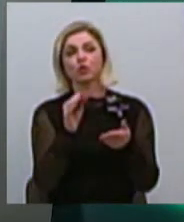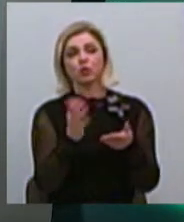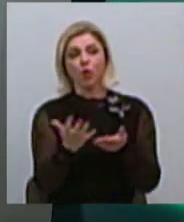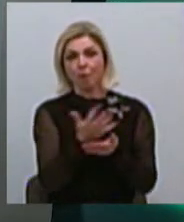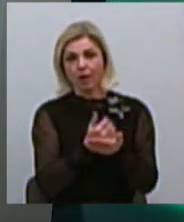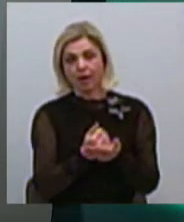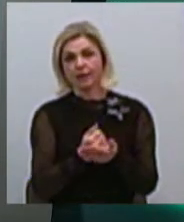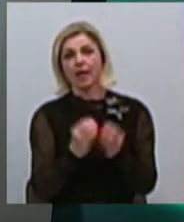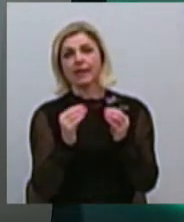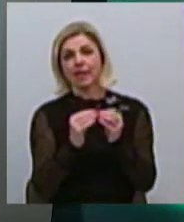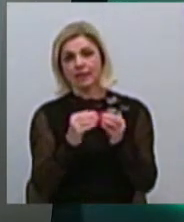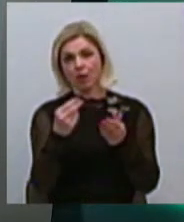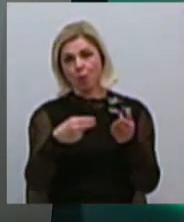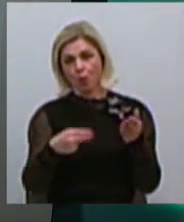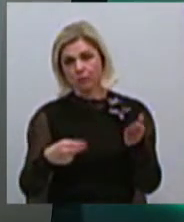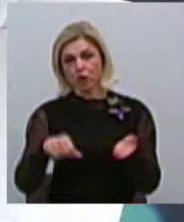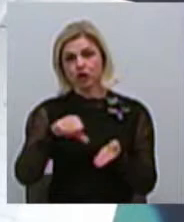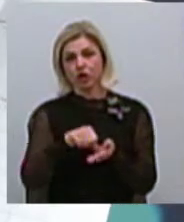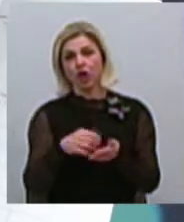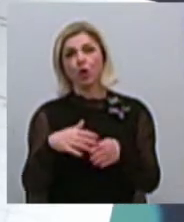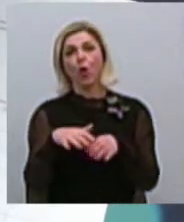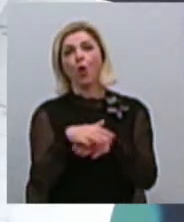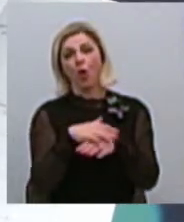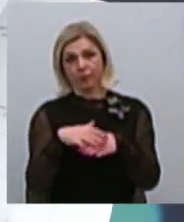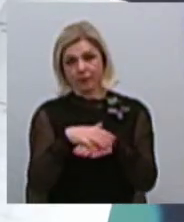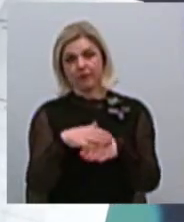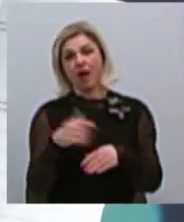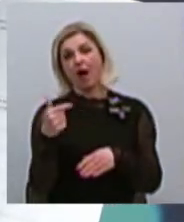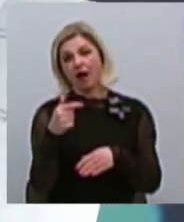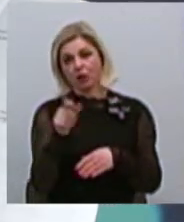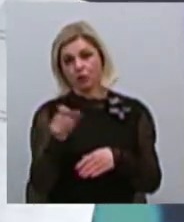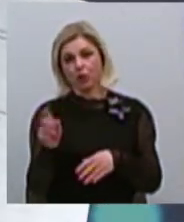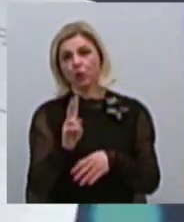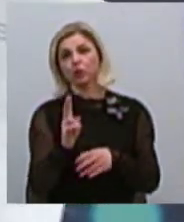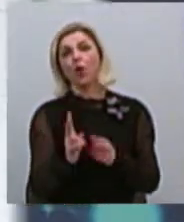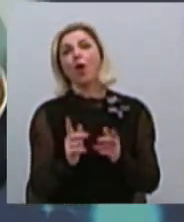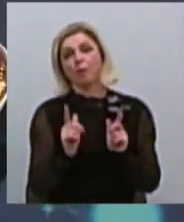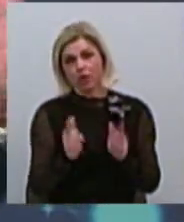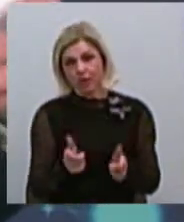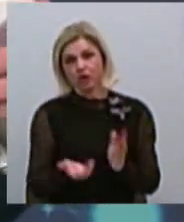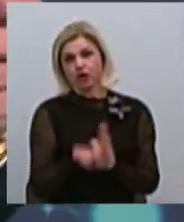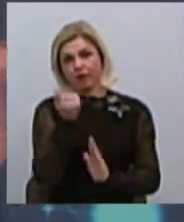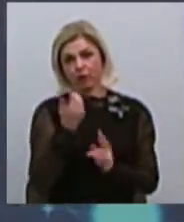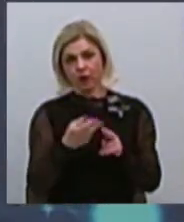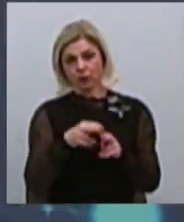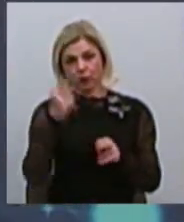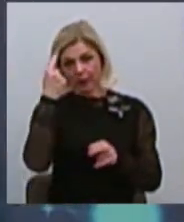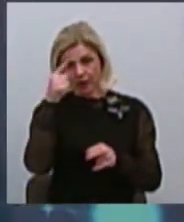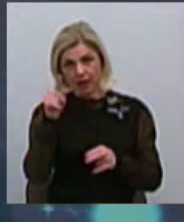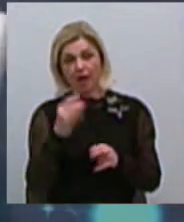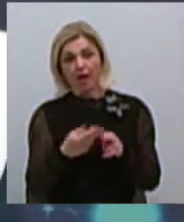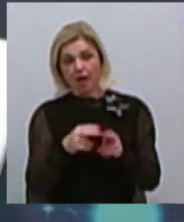підписів членів общини города Ніколаїва, гражданів Ніколаїві, які підтримують цю идею. І, фактично, цього